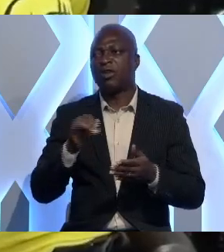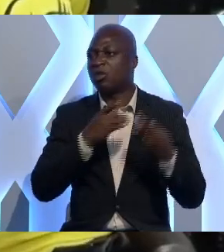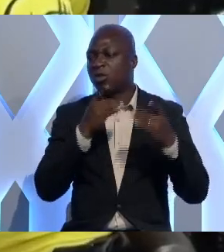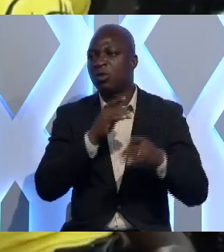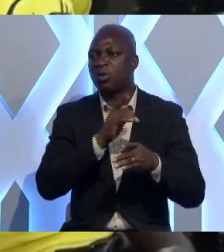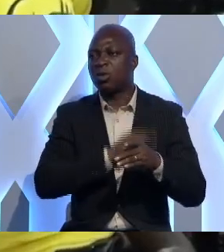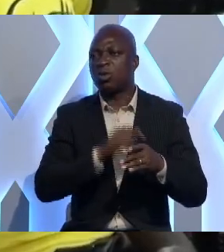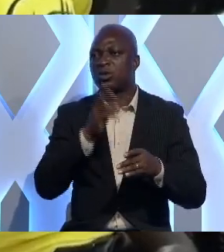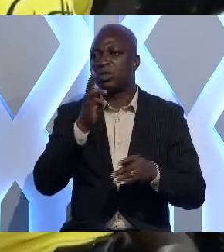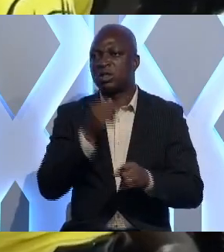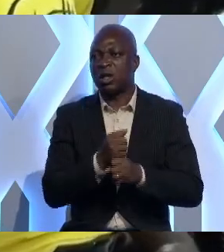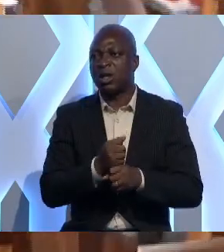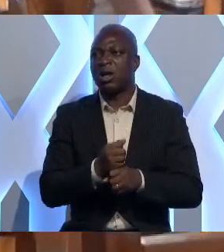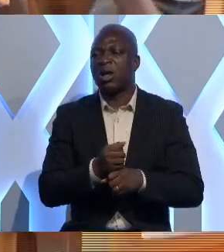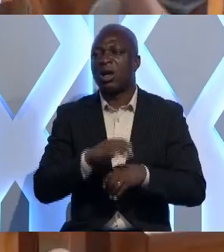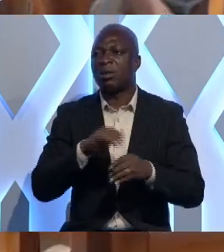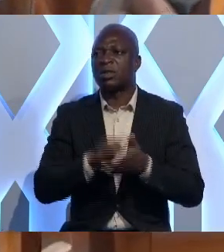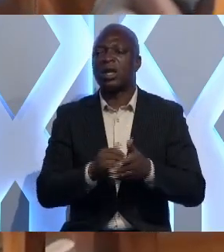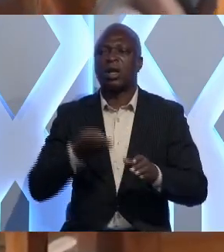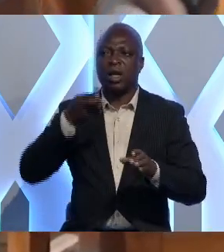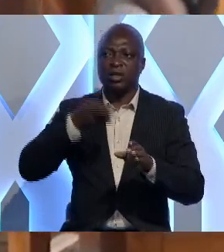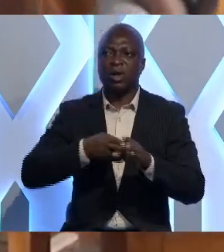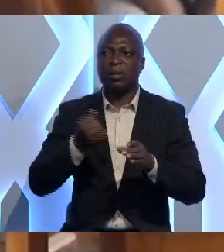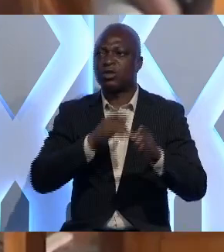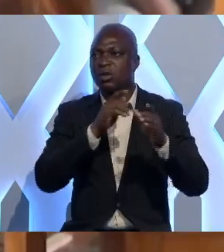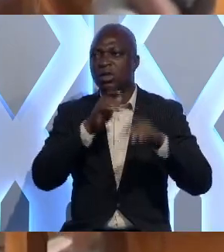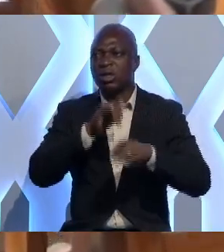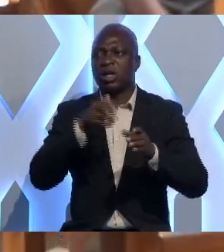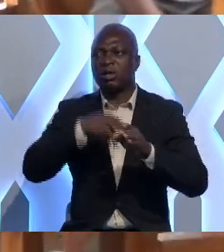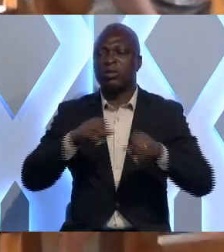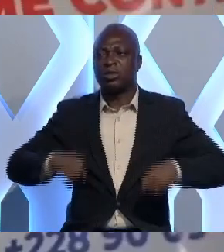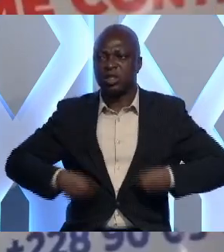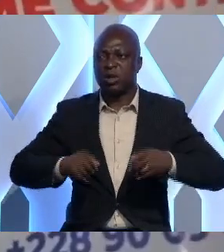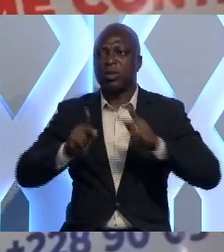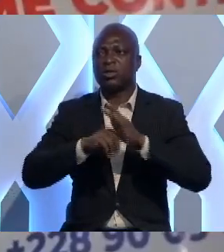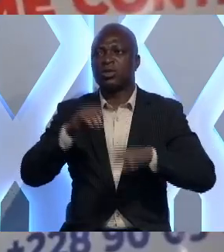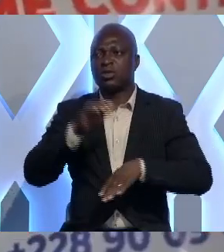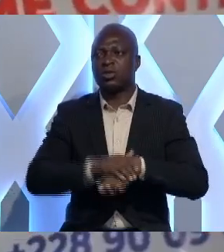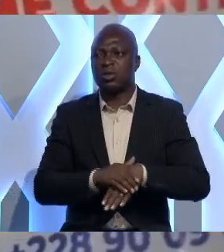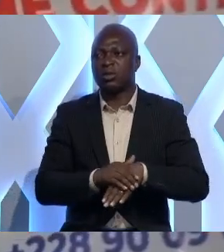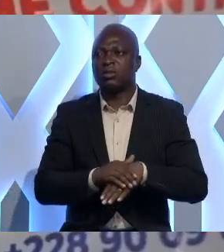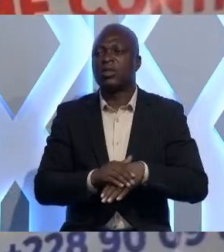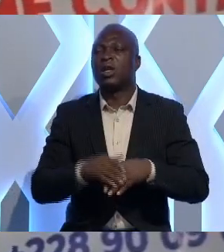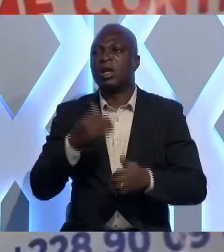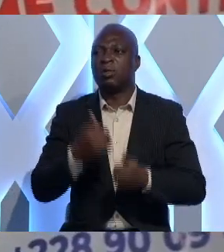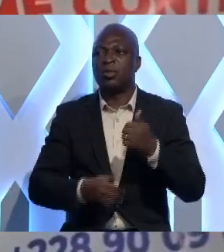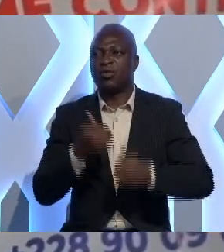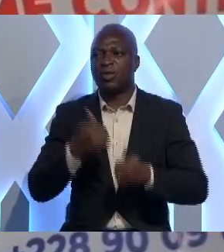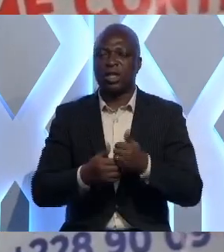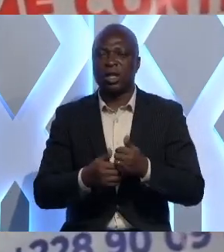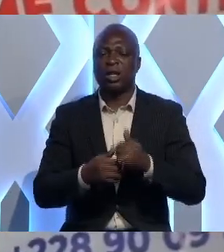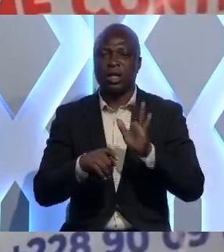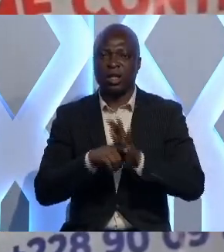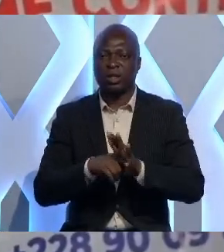ans a pris celui et l'engagement pour sensibiliser la population sur les effets secondaires les effets